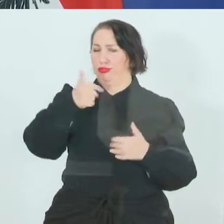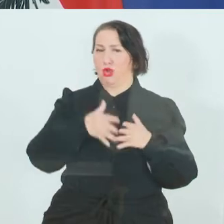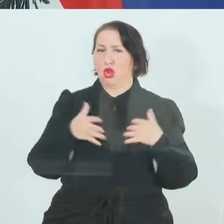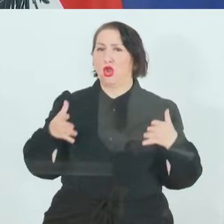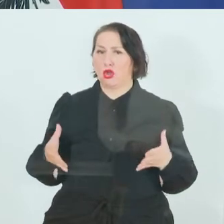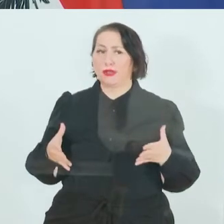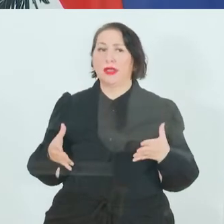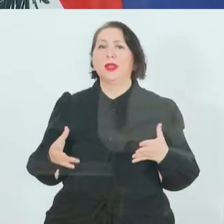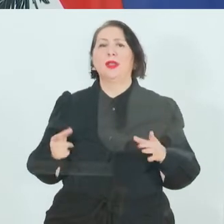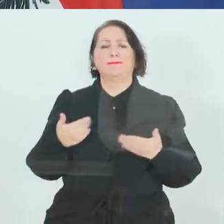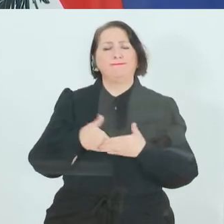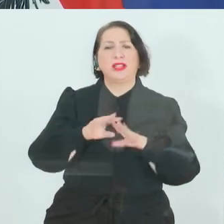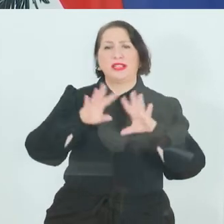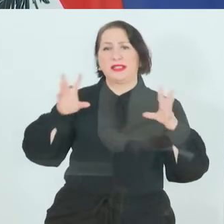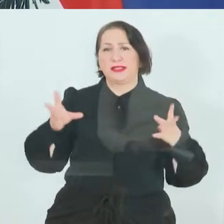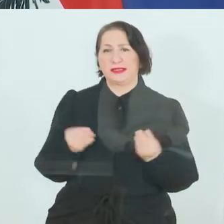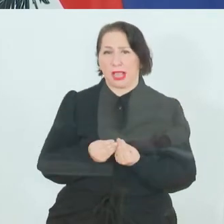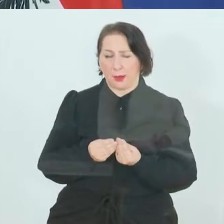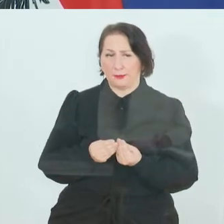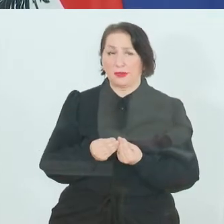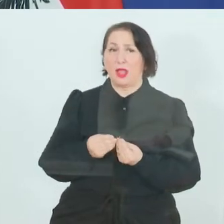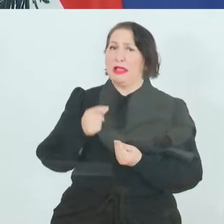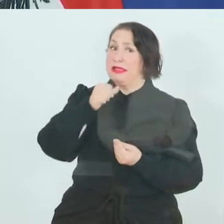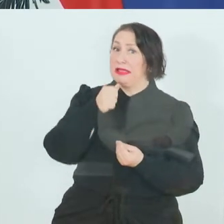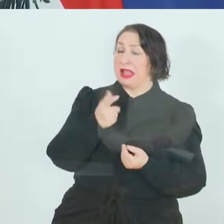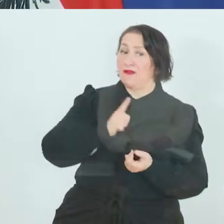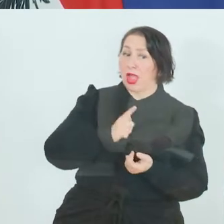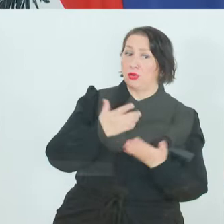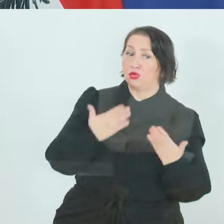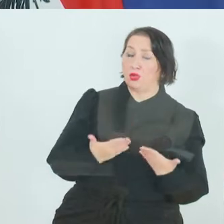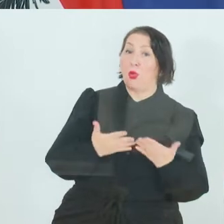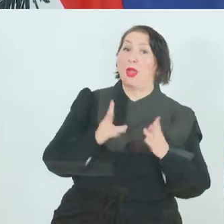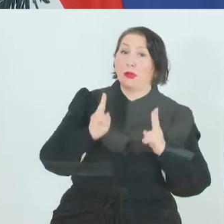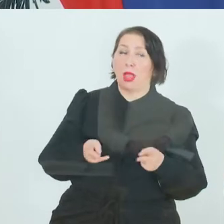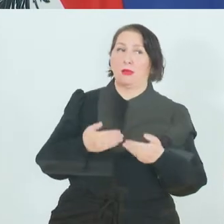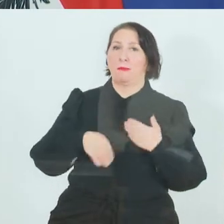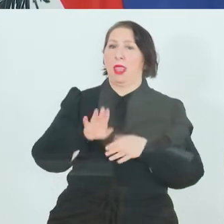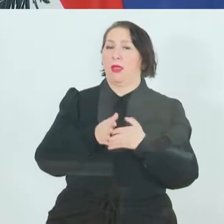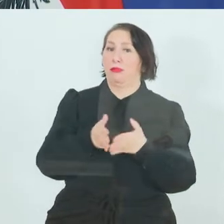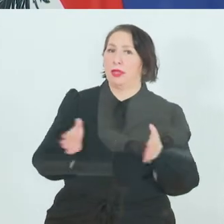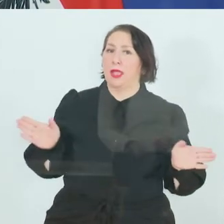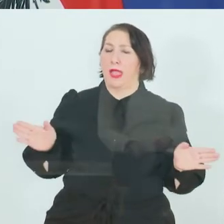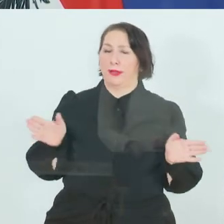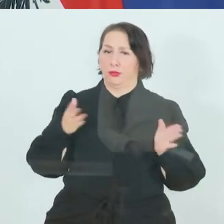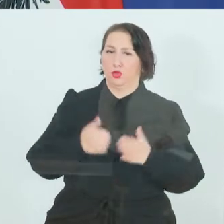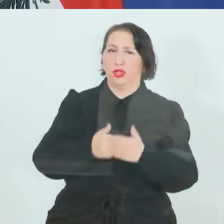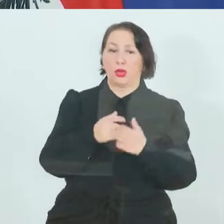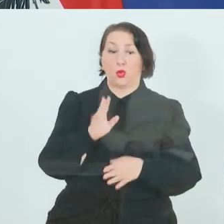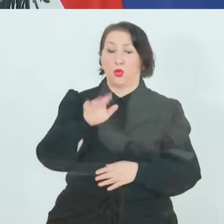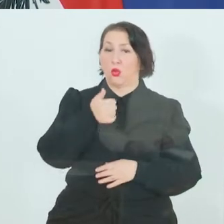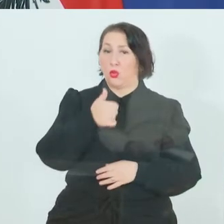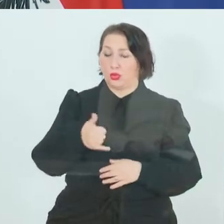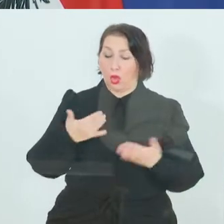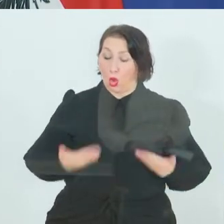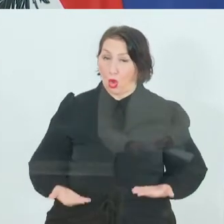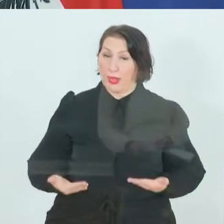breiter unterstützen können als ursprünglich erwartet. Das bedeutet, statt den angedachten 100 Personen, die wir heuer, nächstes Jahr und